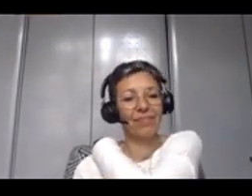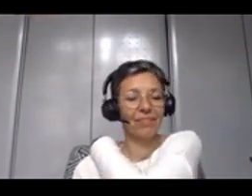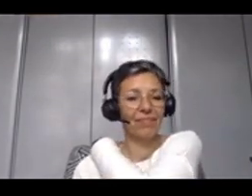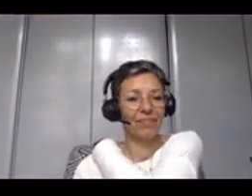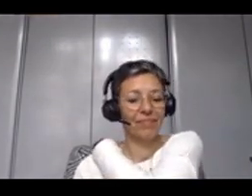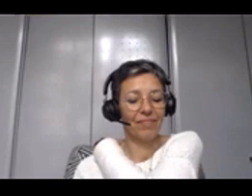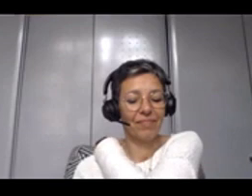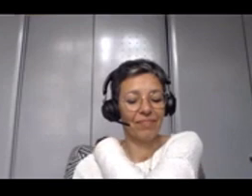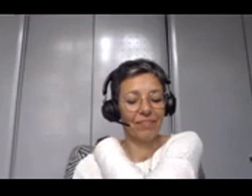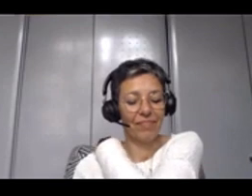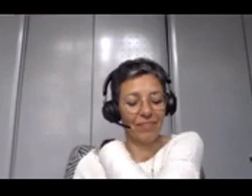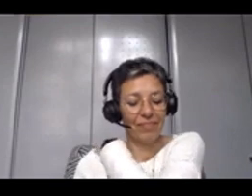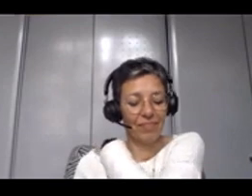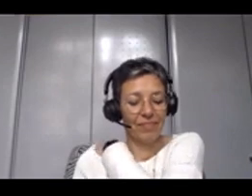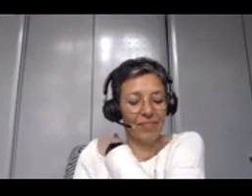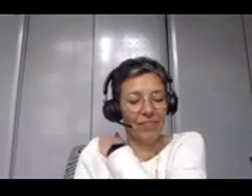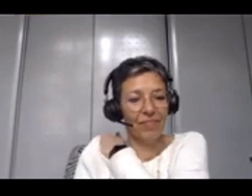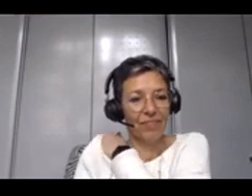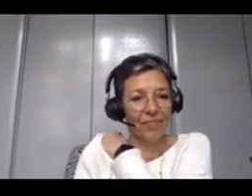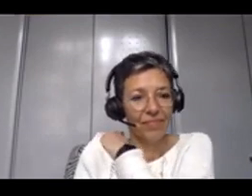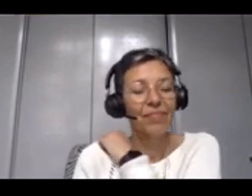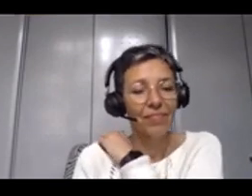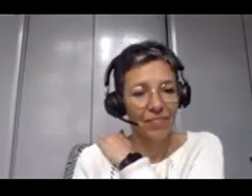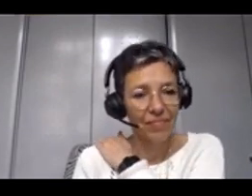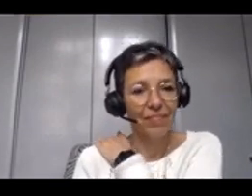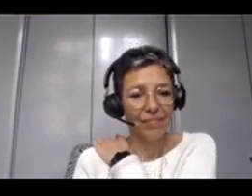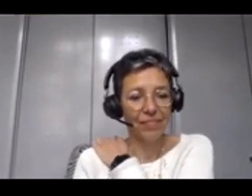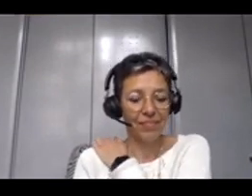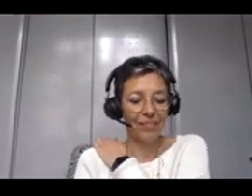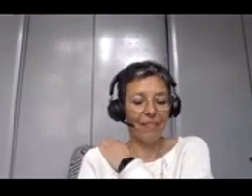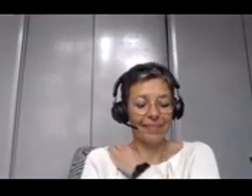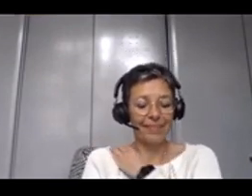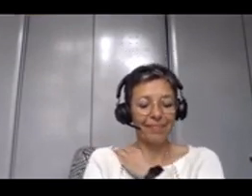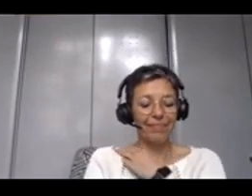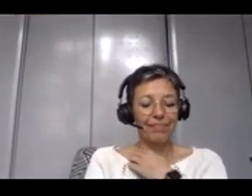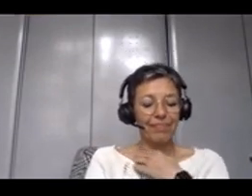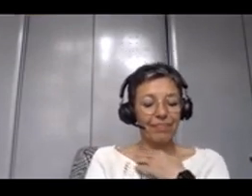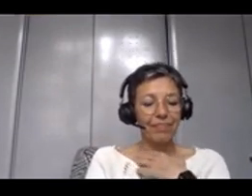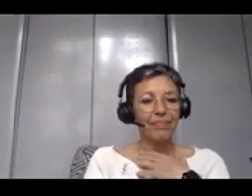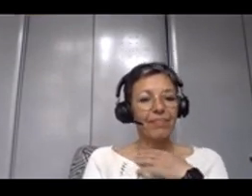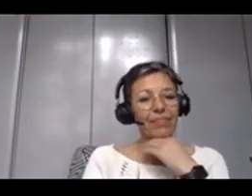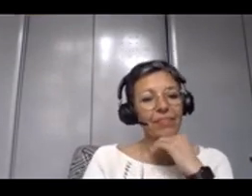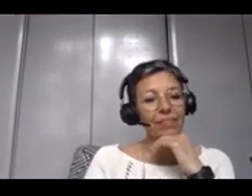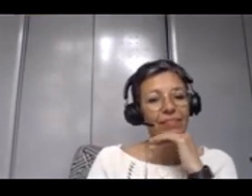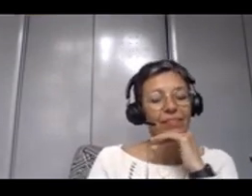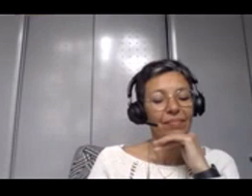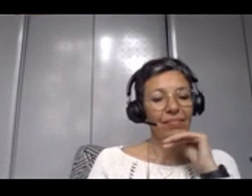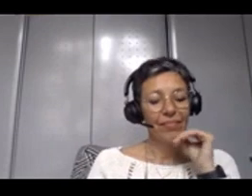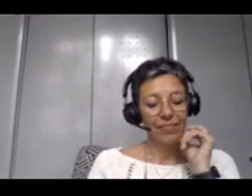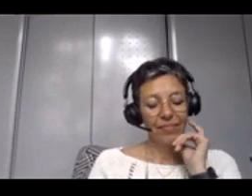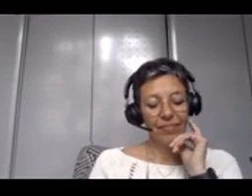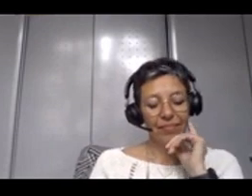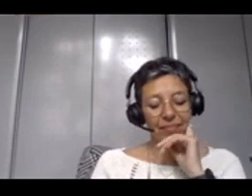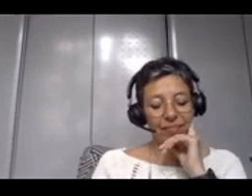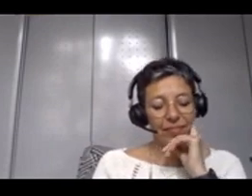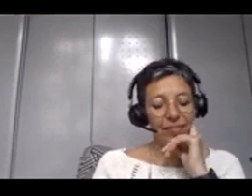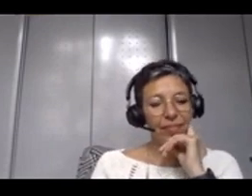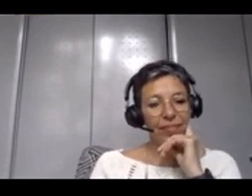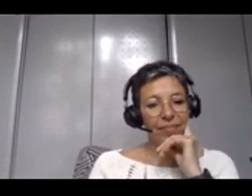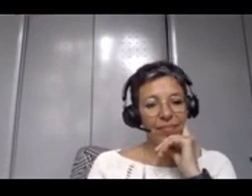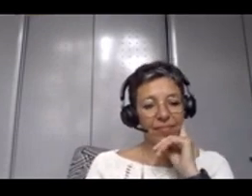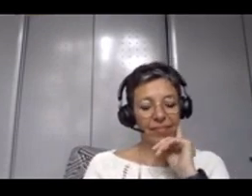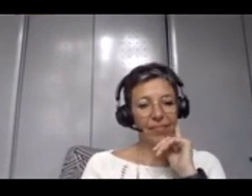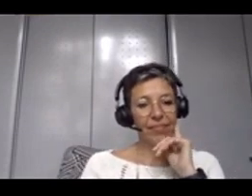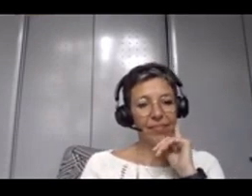caricaturer, c'est le client qui va définir ce qu'il veut, la partie désignante. Et une partie désignée principale ou une partie